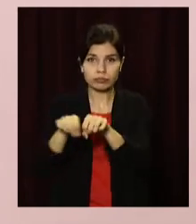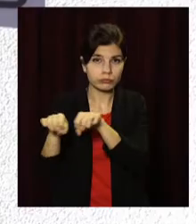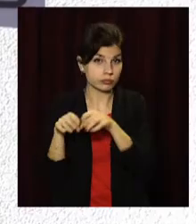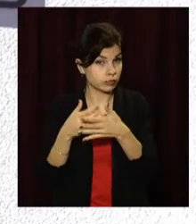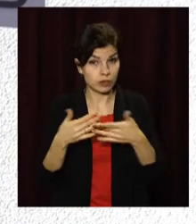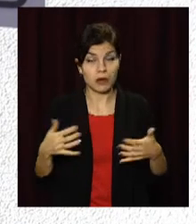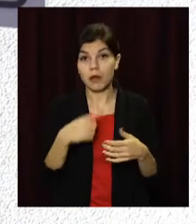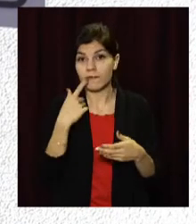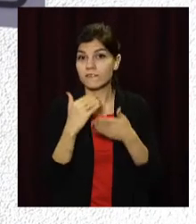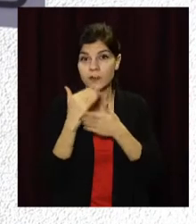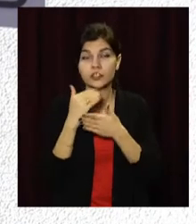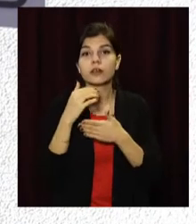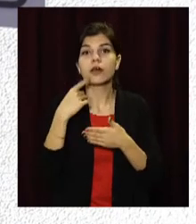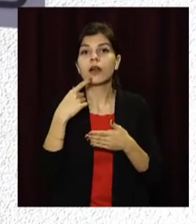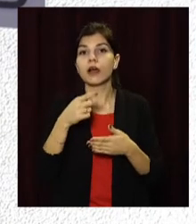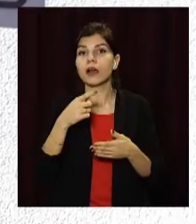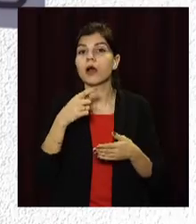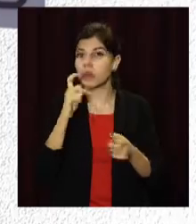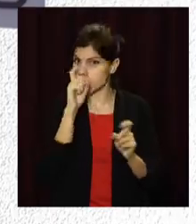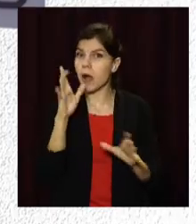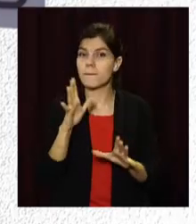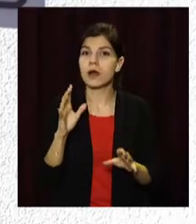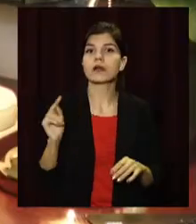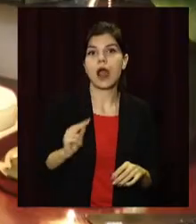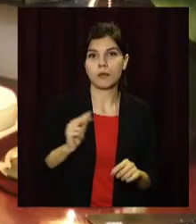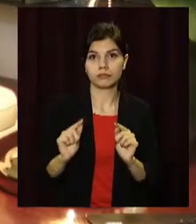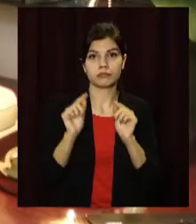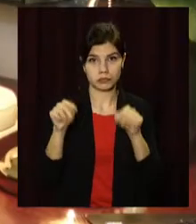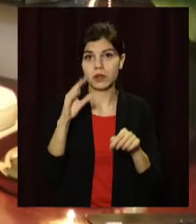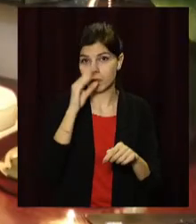говорять, зазвичай випускники-іноземці непогана працевлаштовується.